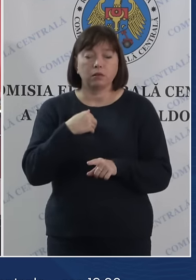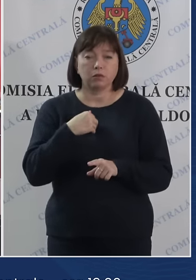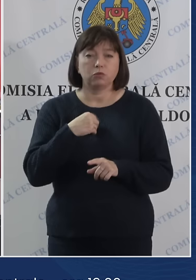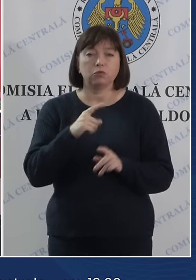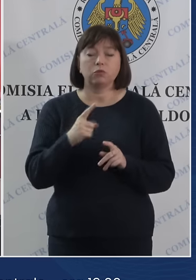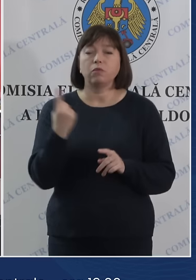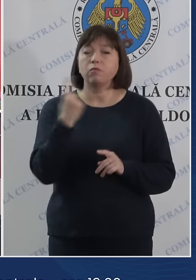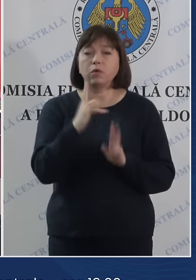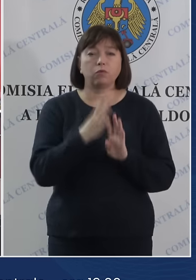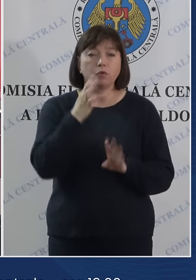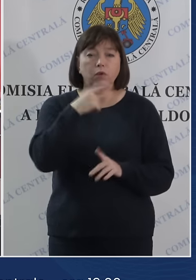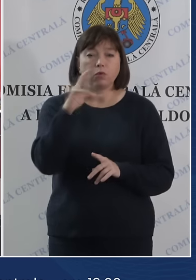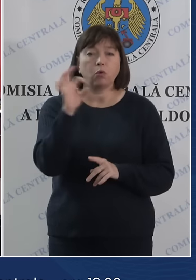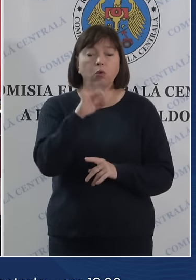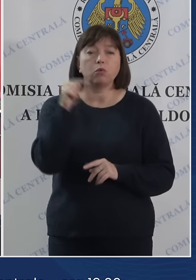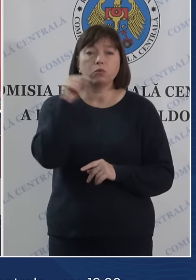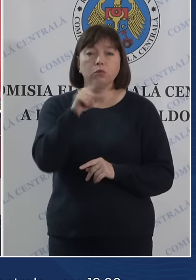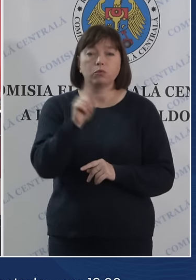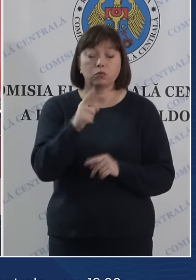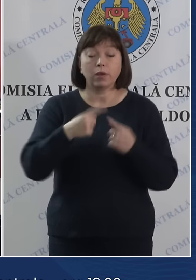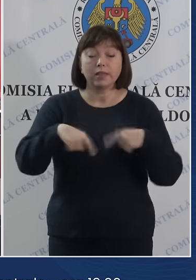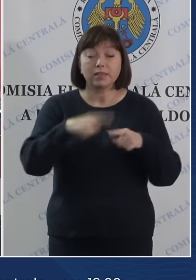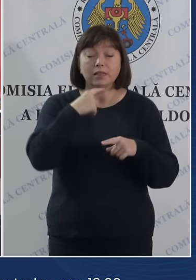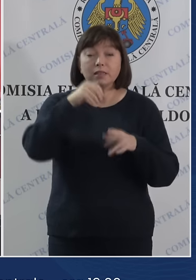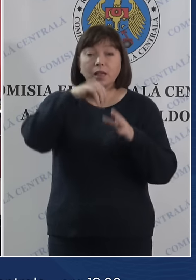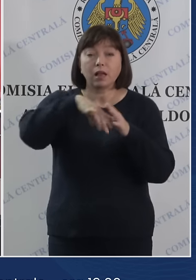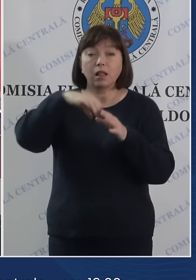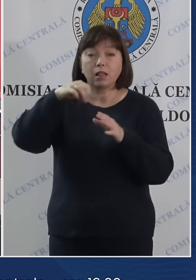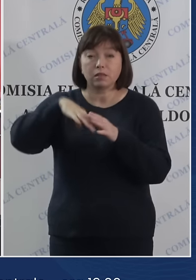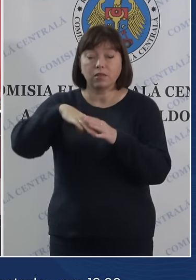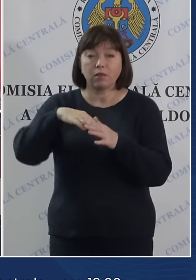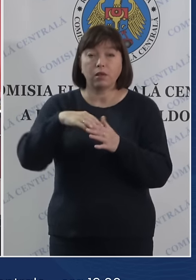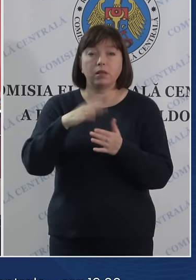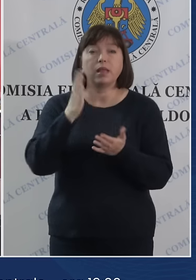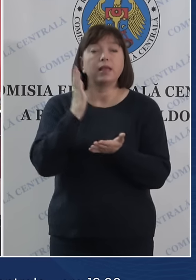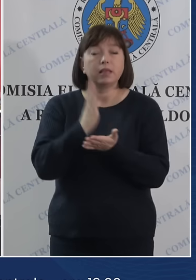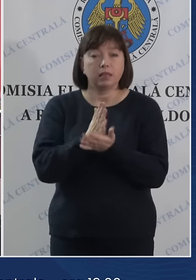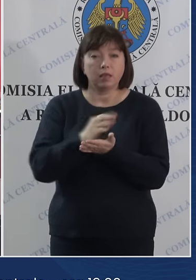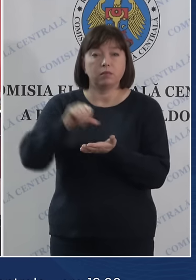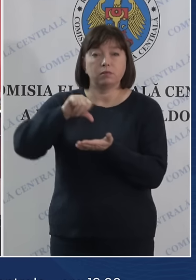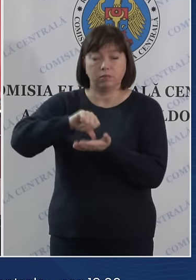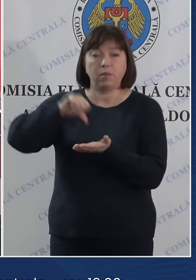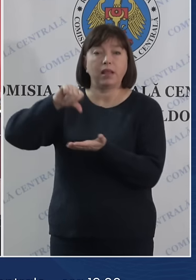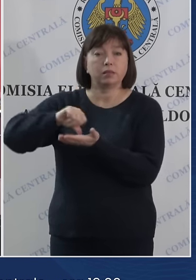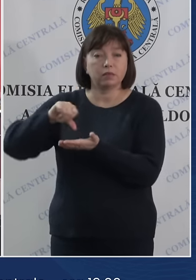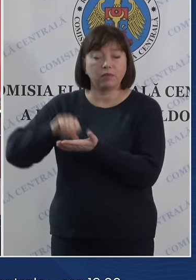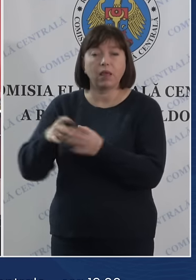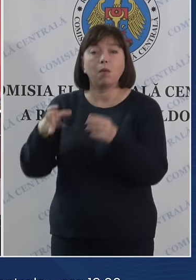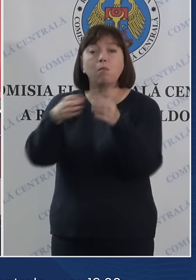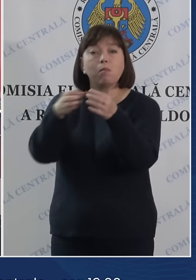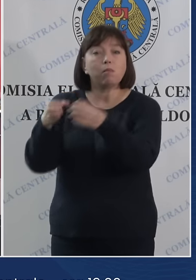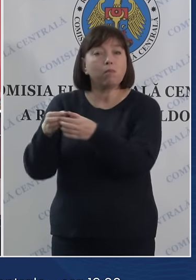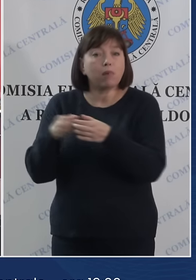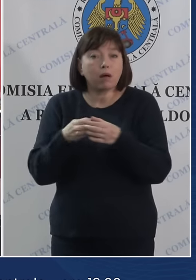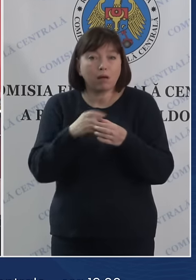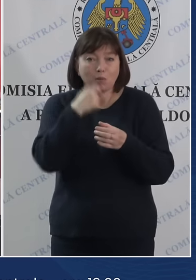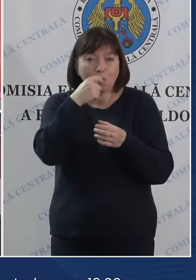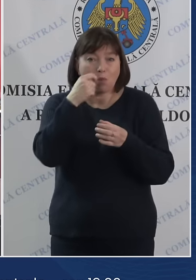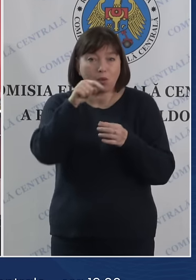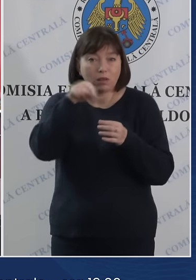toate, să vorbesc despre faptul că la secțiile de votare sunt prezenți, reprezentanții partidelor politice,